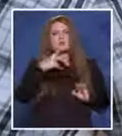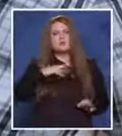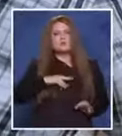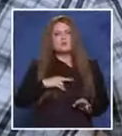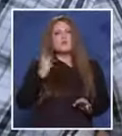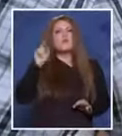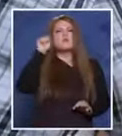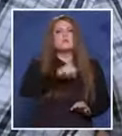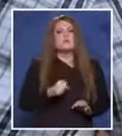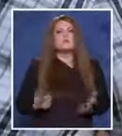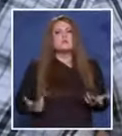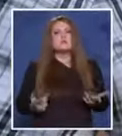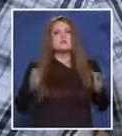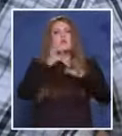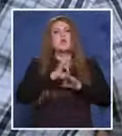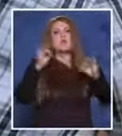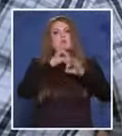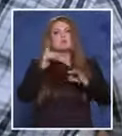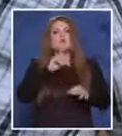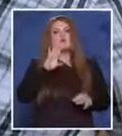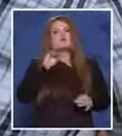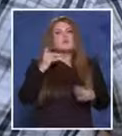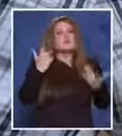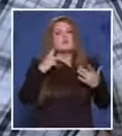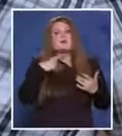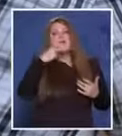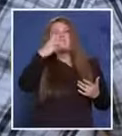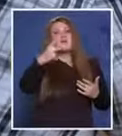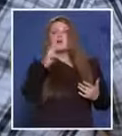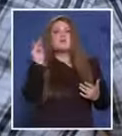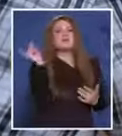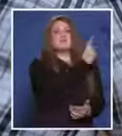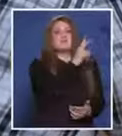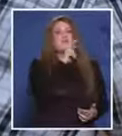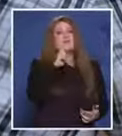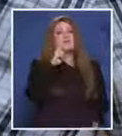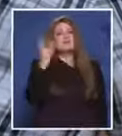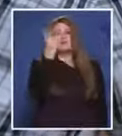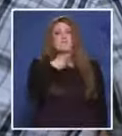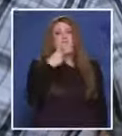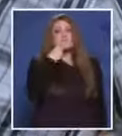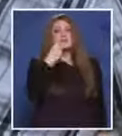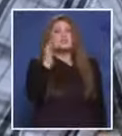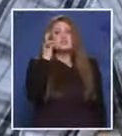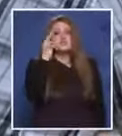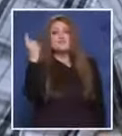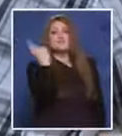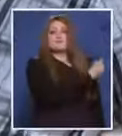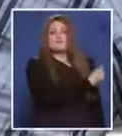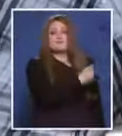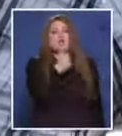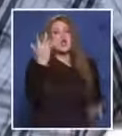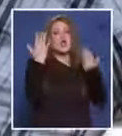Рекойта би, кой, никой, не може да кази. Ама ми ги видяхме полицайите, колата беше нагоре. Видяхте полицайите? А